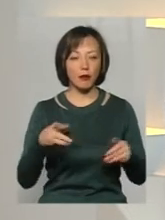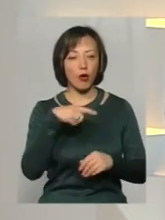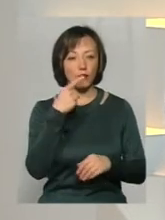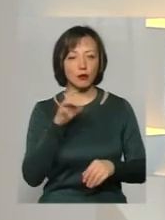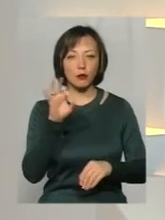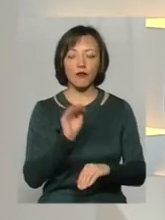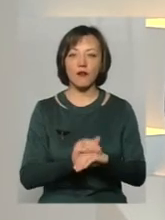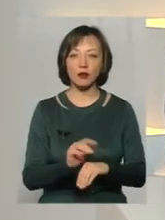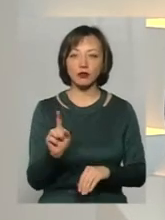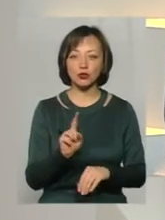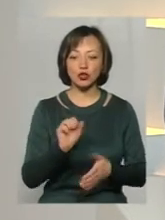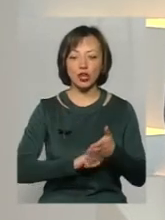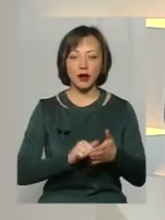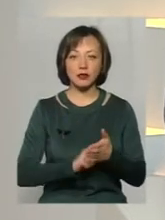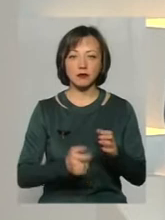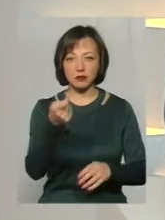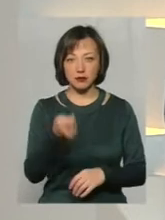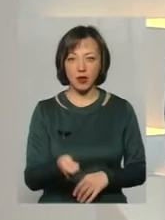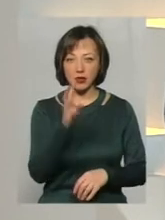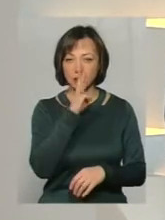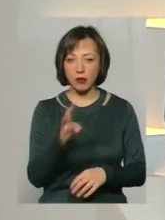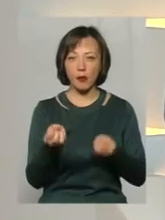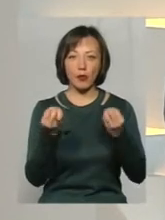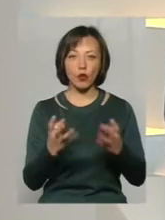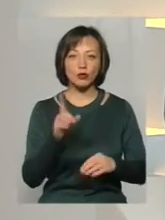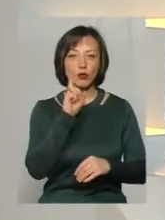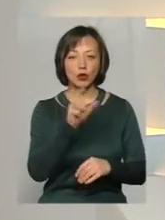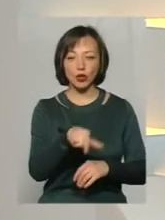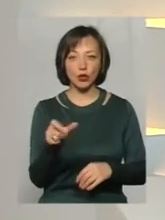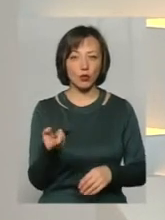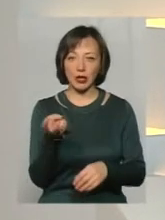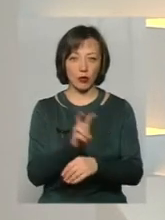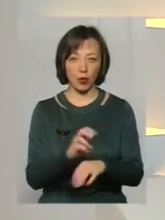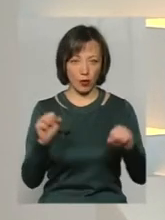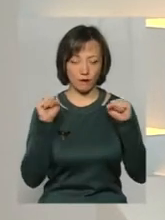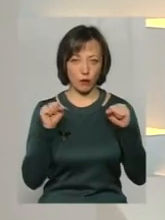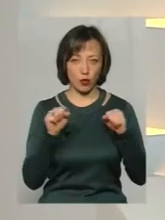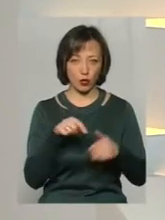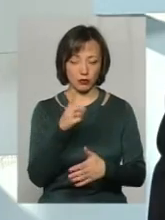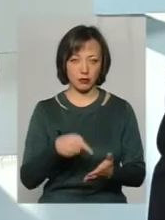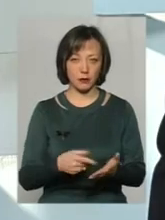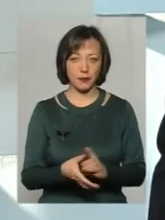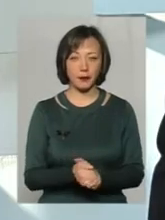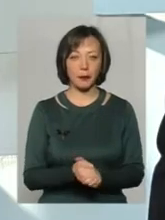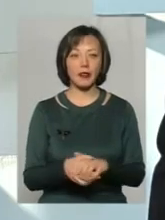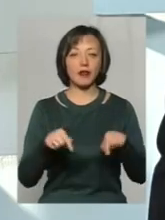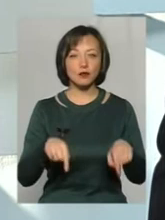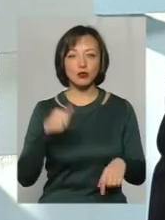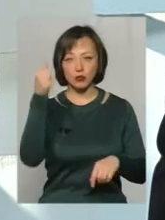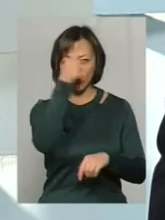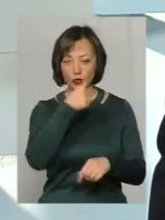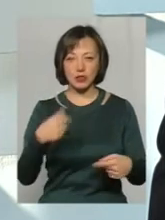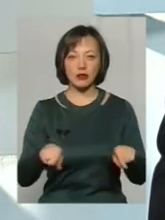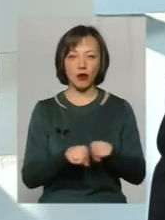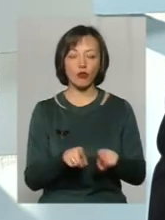через низьку заробітню платню просто молоді кадри не йдуть у спорт. В цьому році також було